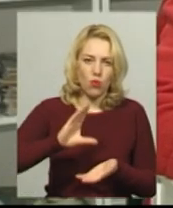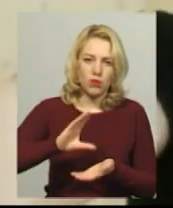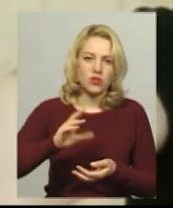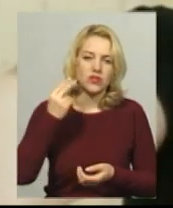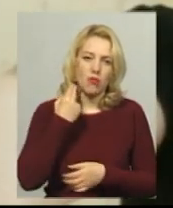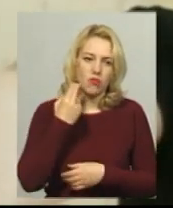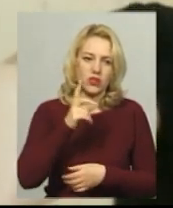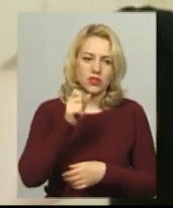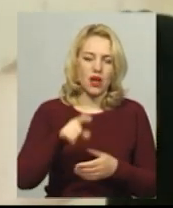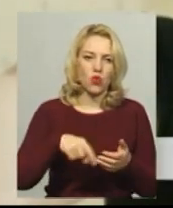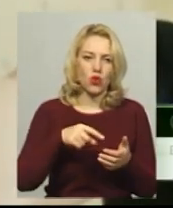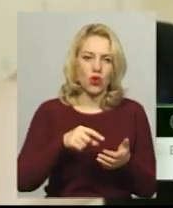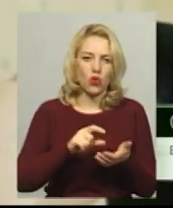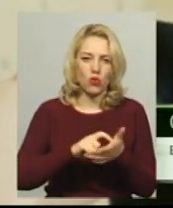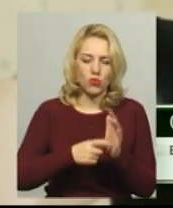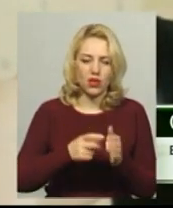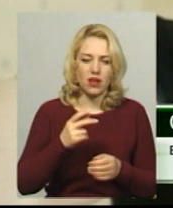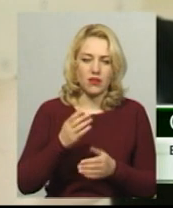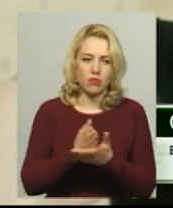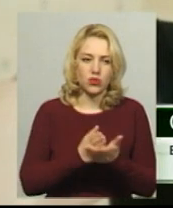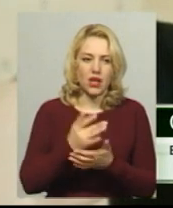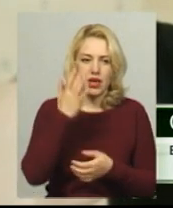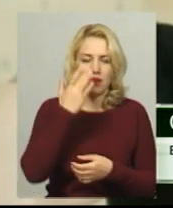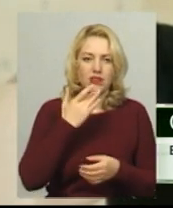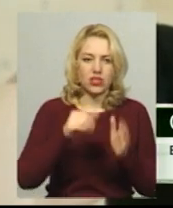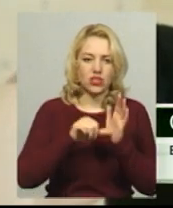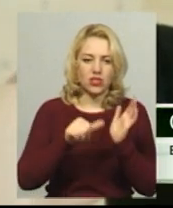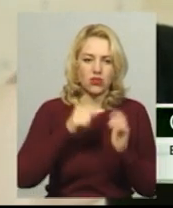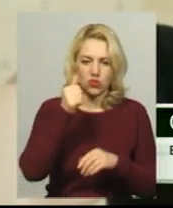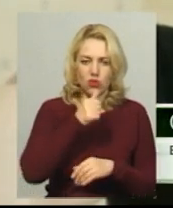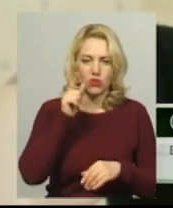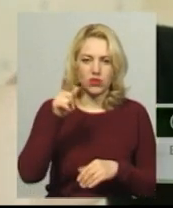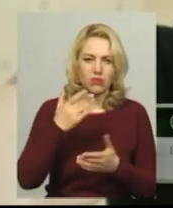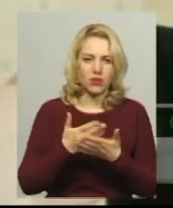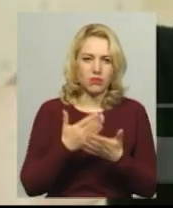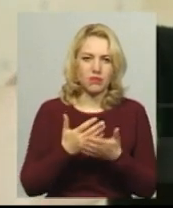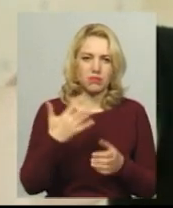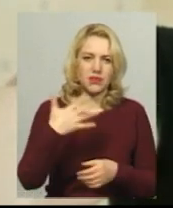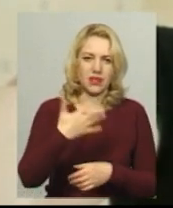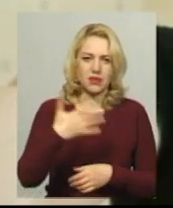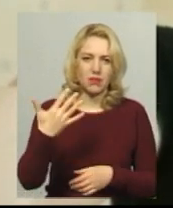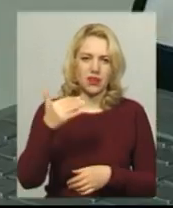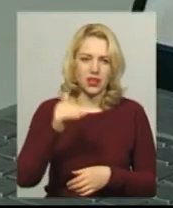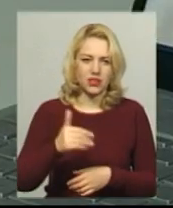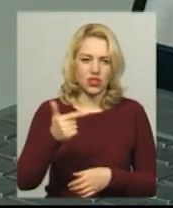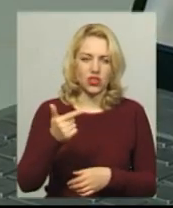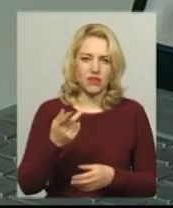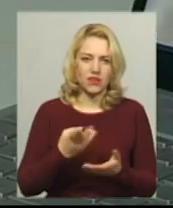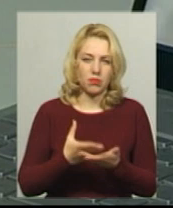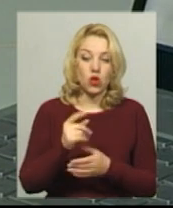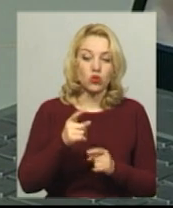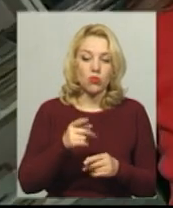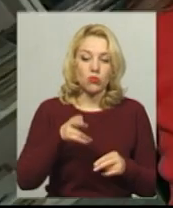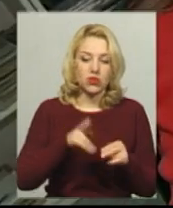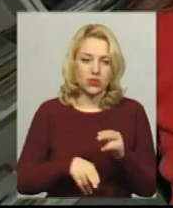послуги. Платити я перестав десь з літа 2016 року. З того моменту набігло приблизно десь 55 тисяч гривень. Чому перестав